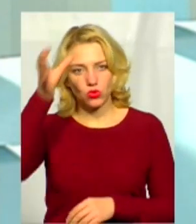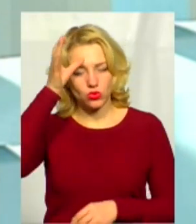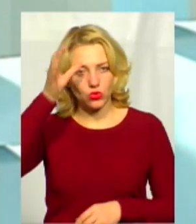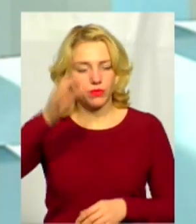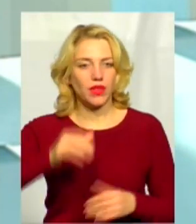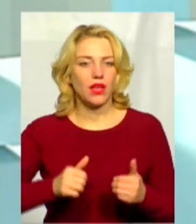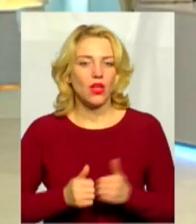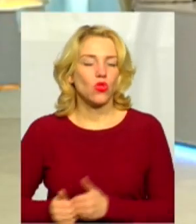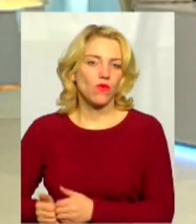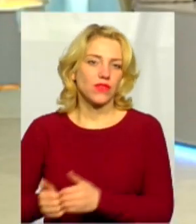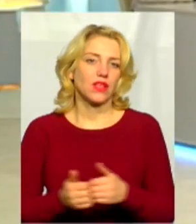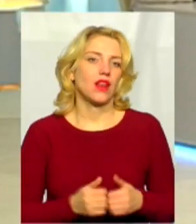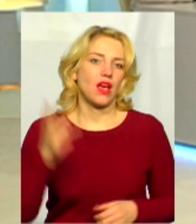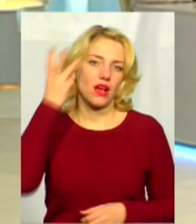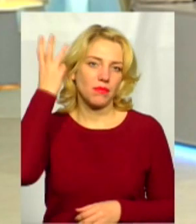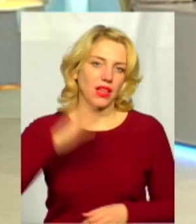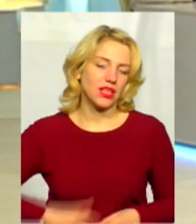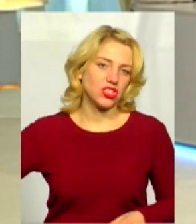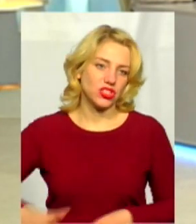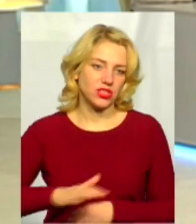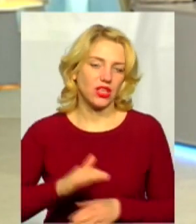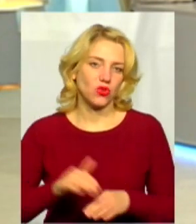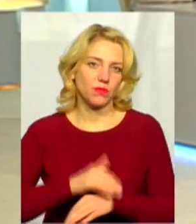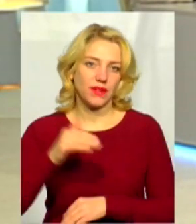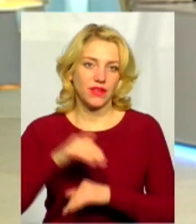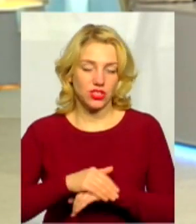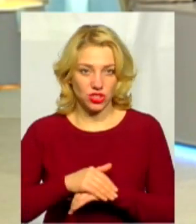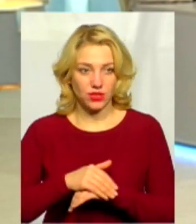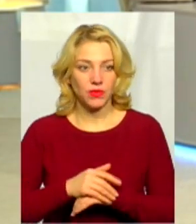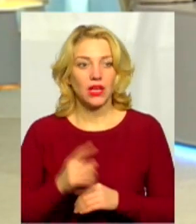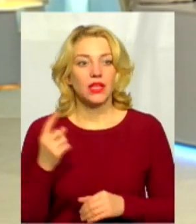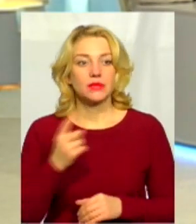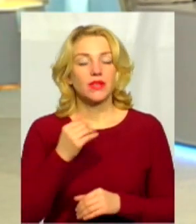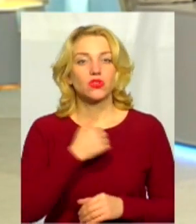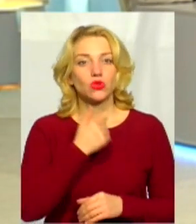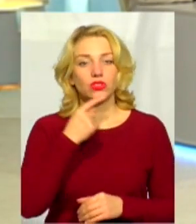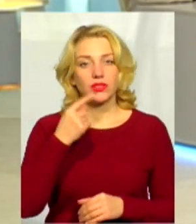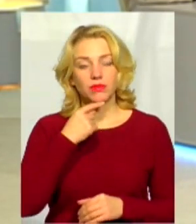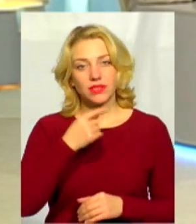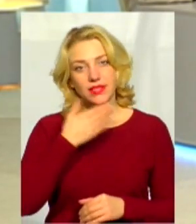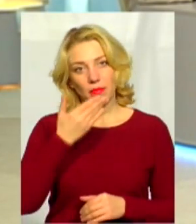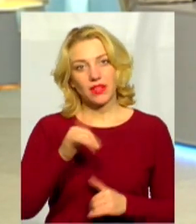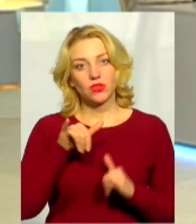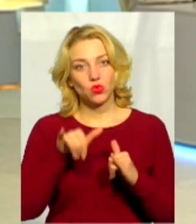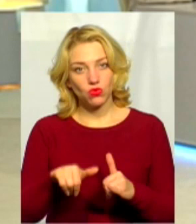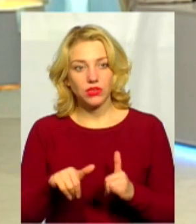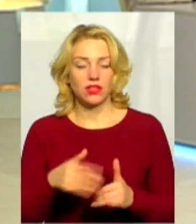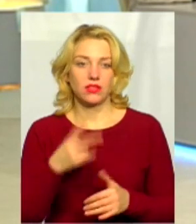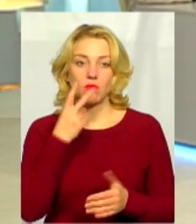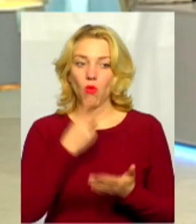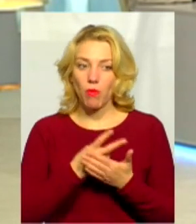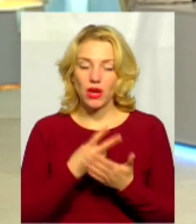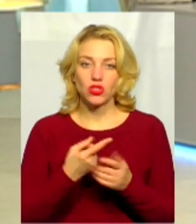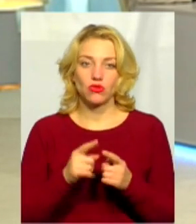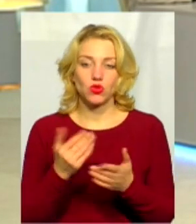Хмельницький». Доброго вечора, панове. Доброго вечора. Пане Степане, спершу хотів вас запитати. З побаченого із